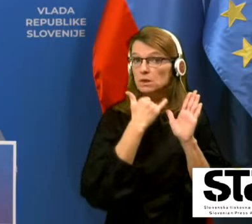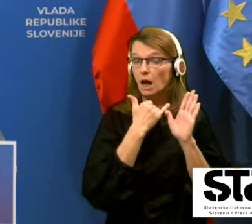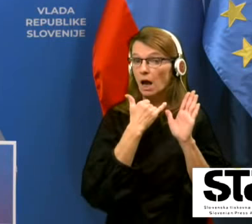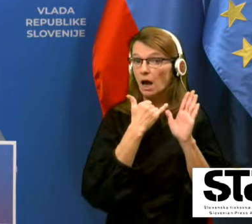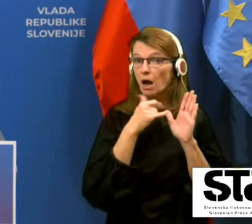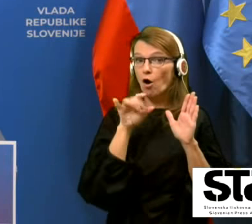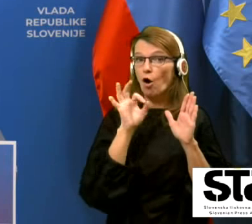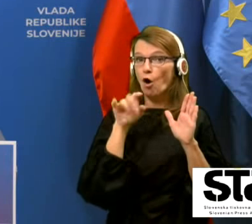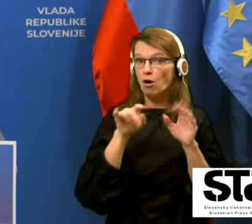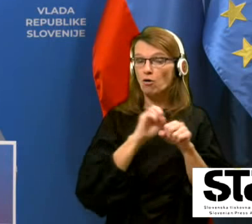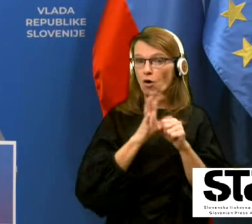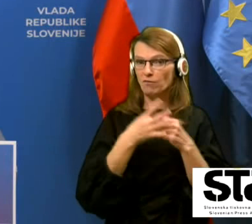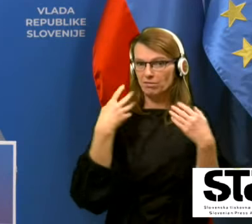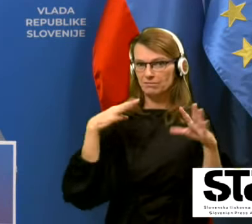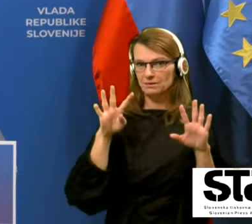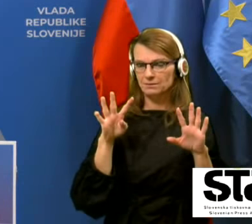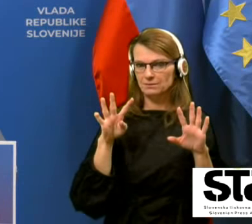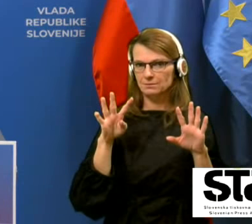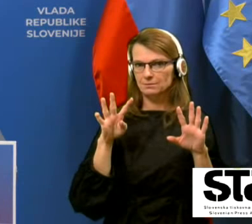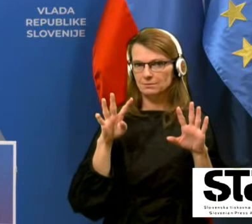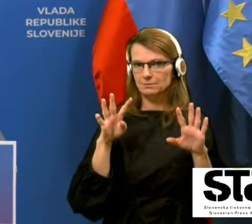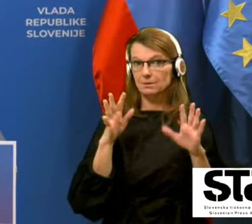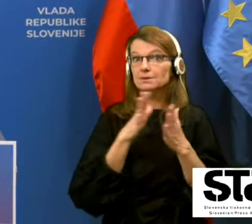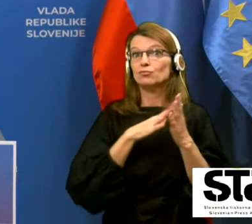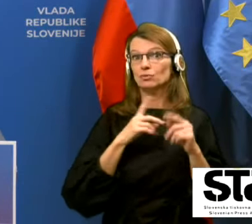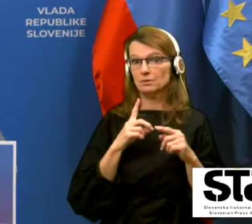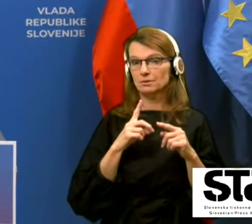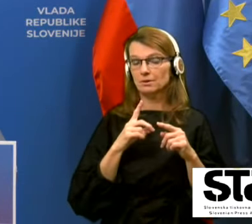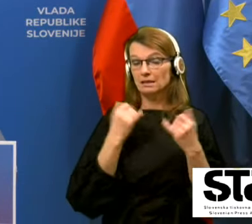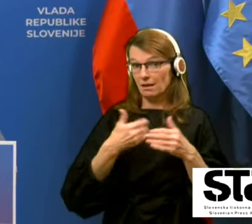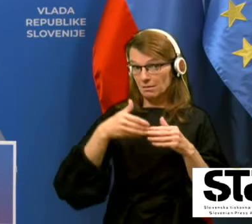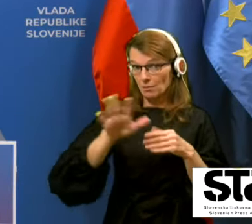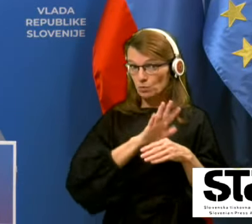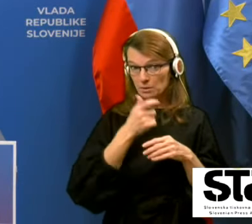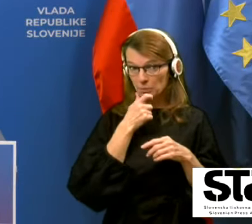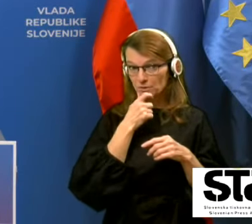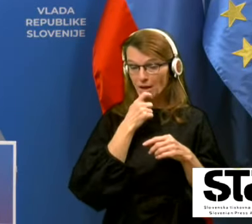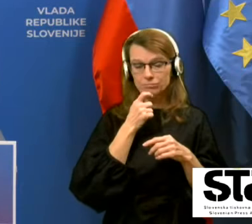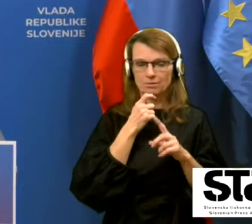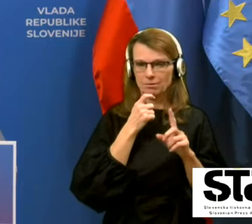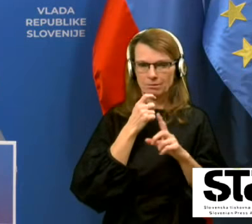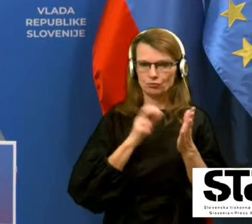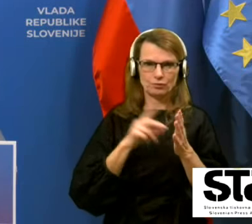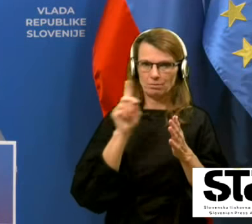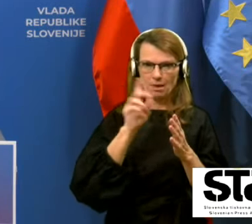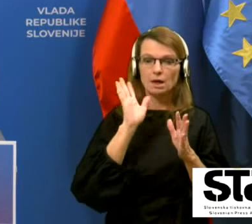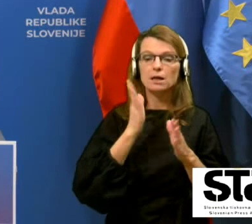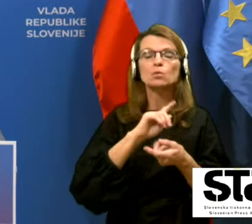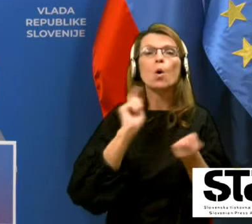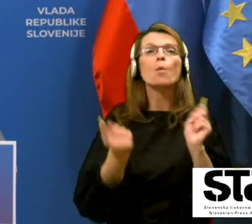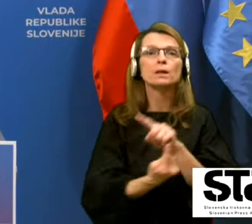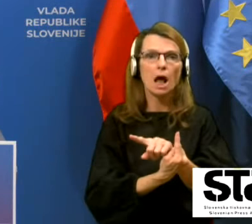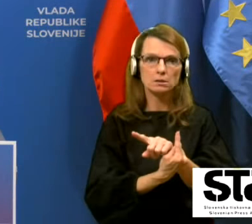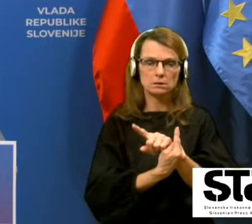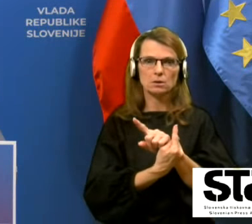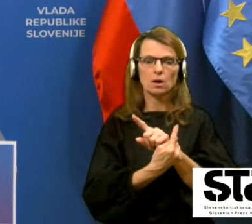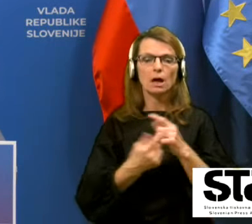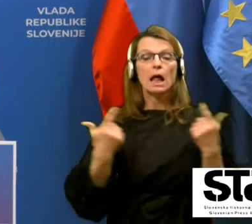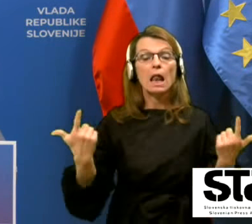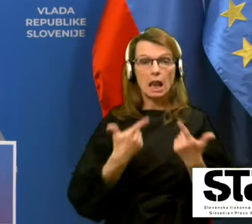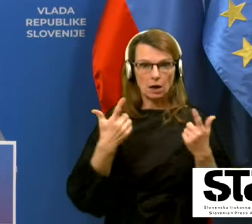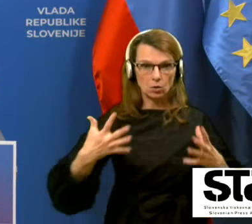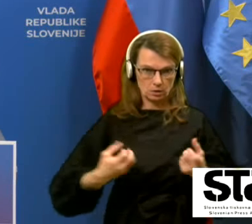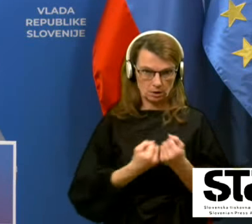je vse po starem. Lih obratno. Sedaj bomo s tem cepivom lahko res rešili življenja, torej bomo